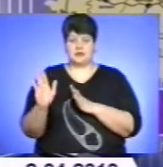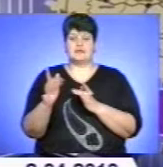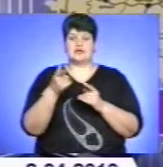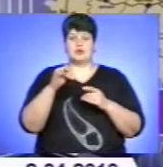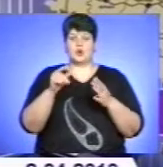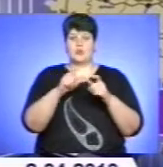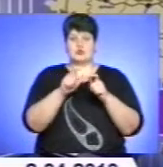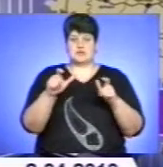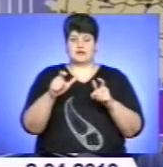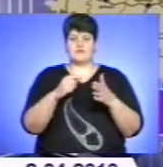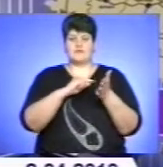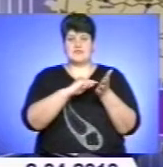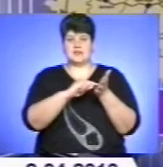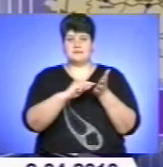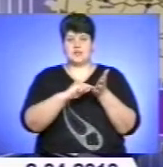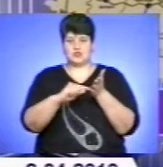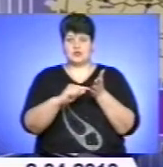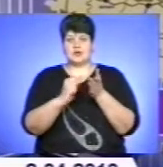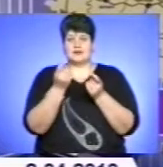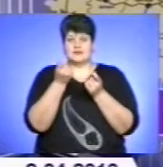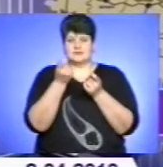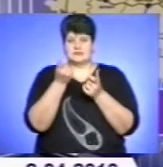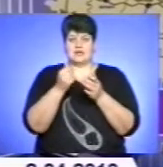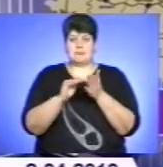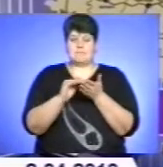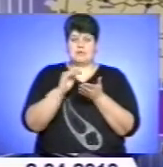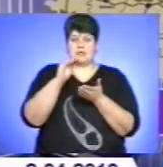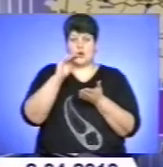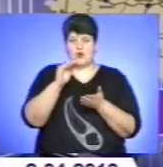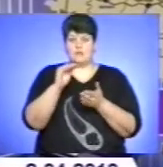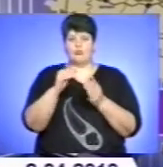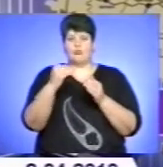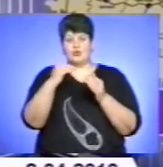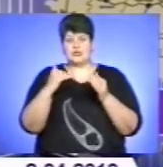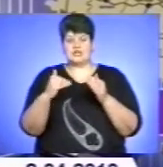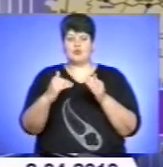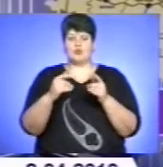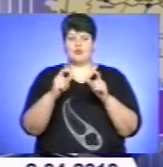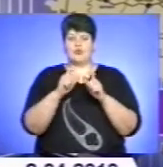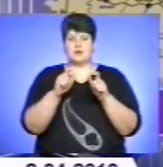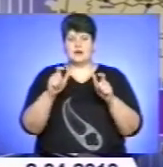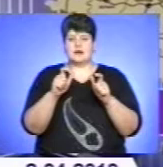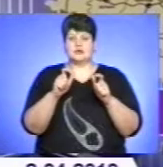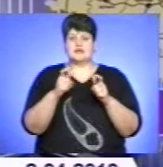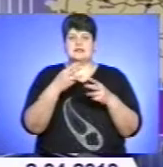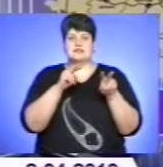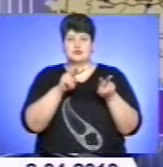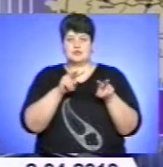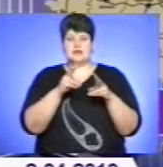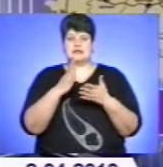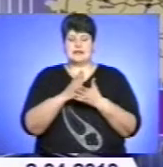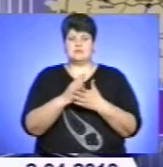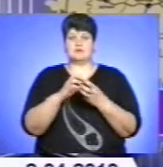при спускі води відмічено незначний підйом. Підйом по нижньому б'єфу. Згідно з цих спостережень, загрози